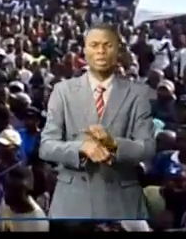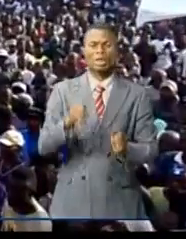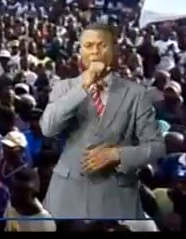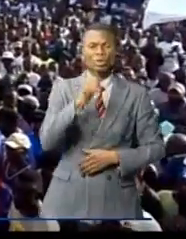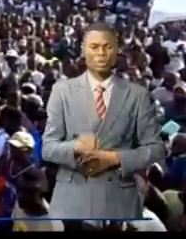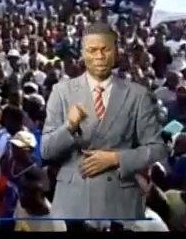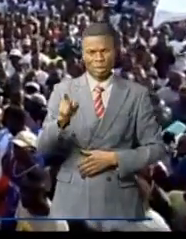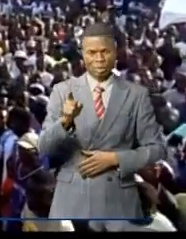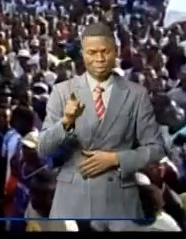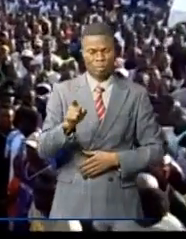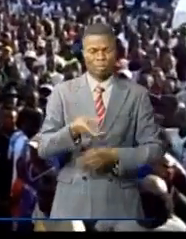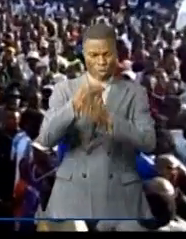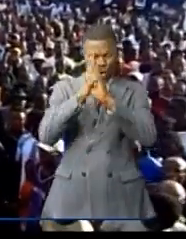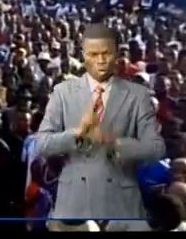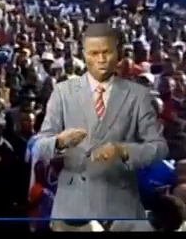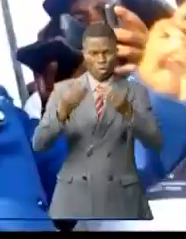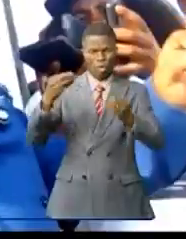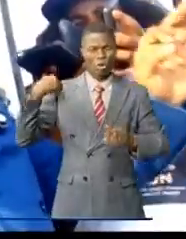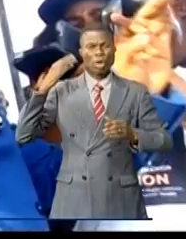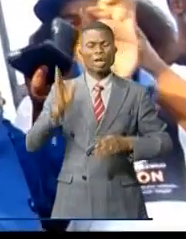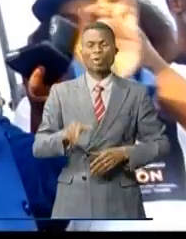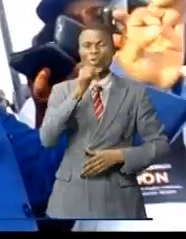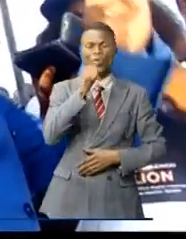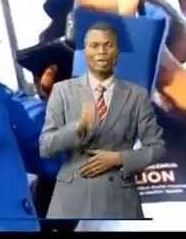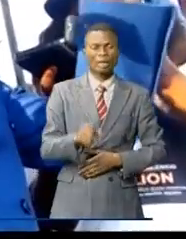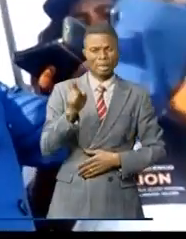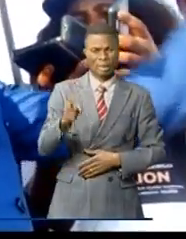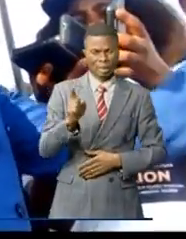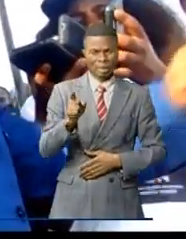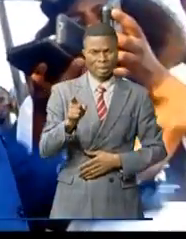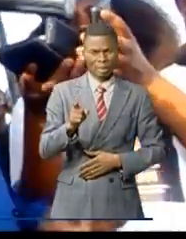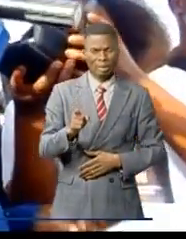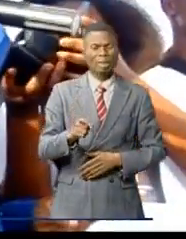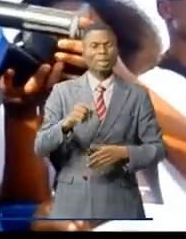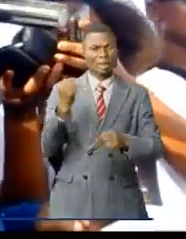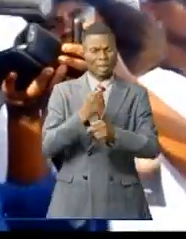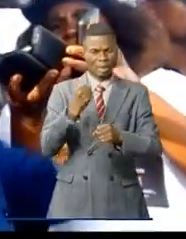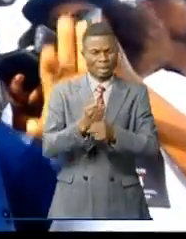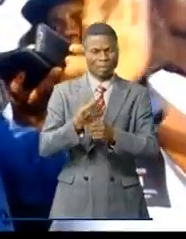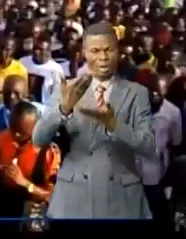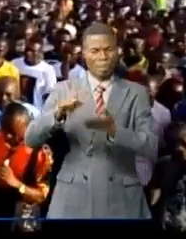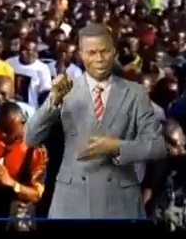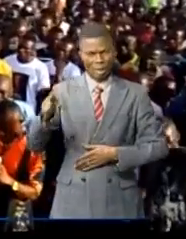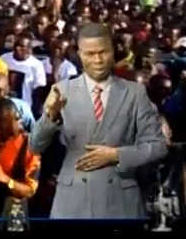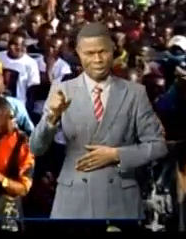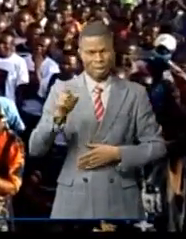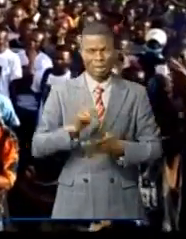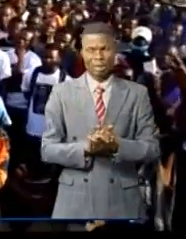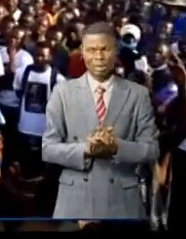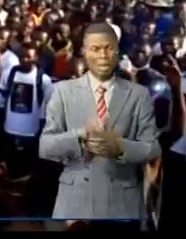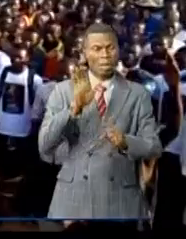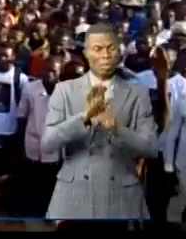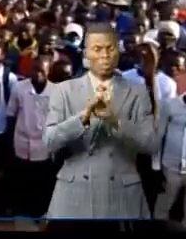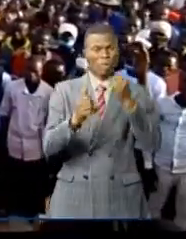hospitalité offerte au gouverneur honoraire, Crispin Gouyendou Malengo, en séjour de travail dans cette partie du pays. Devant cette marée